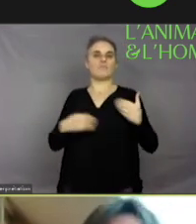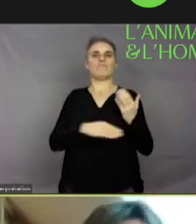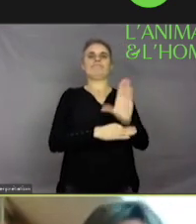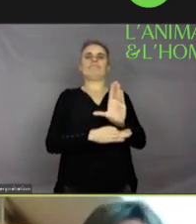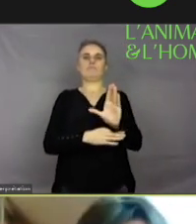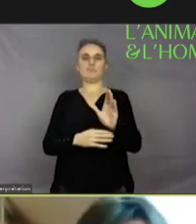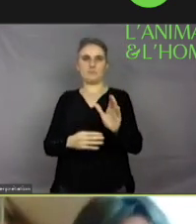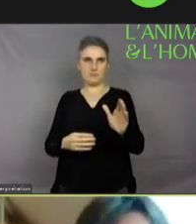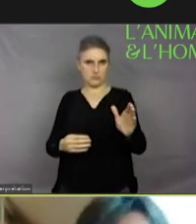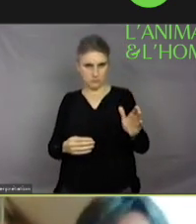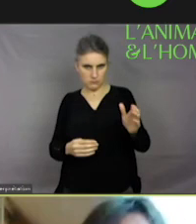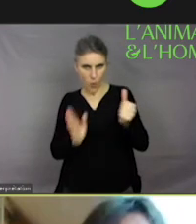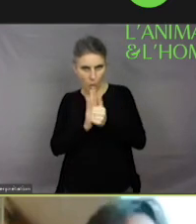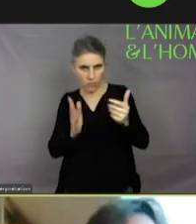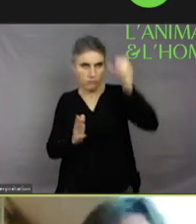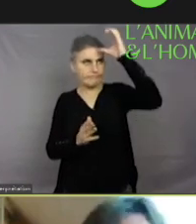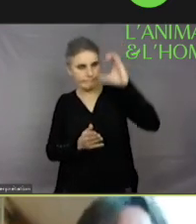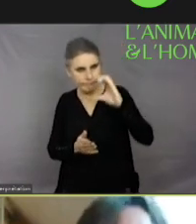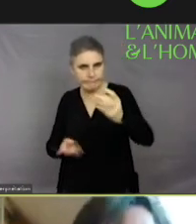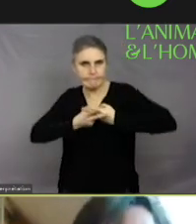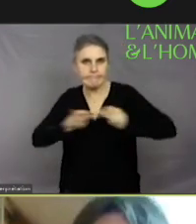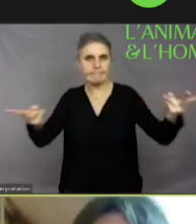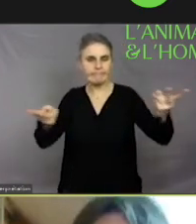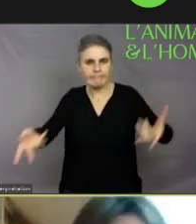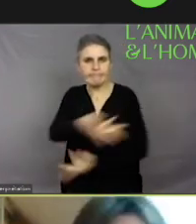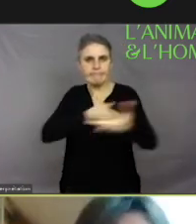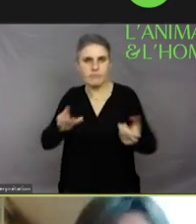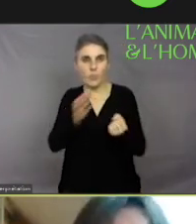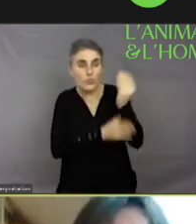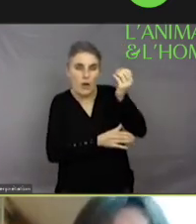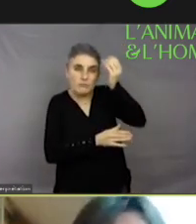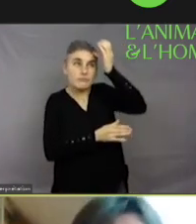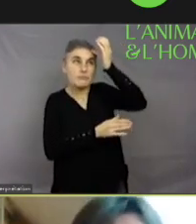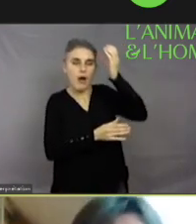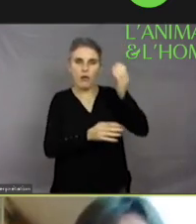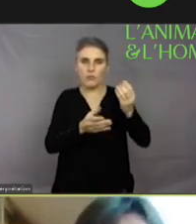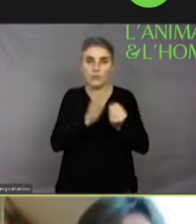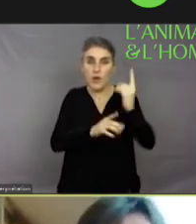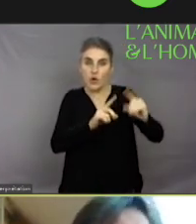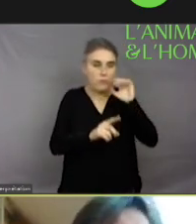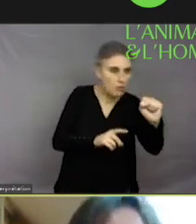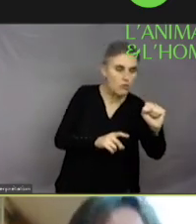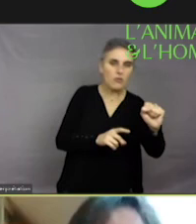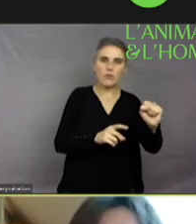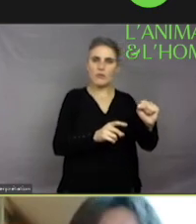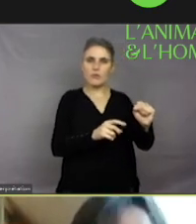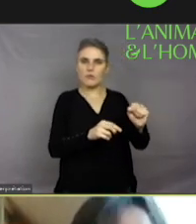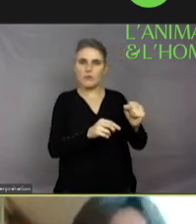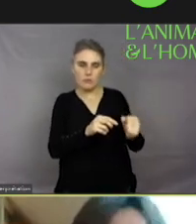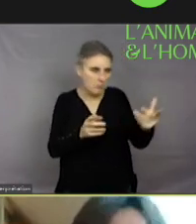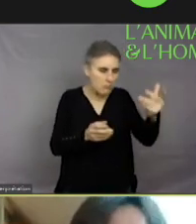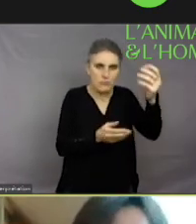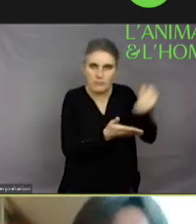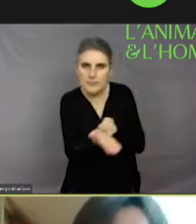de diffuser le savoir et de partager avec le grand public toutes les nouvelles connaissances que nous faisons, toutes les nouvelles inventions, innovations,